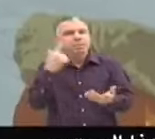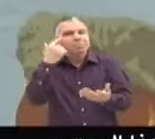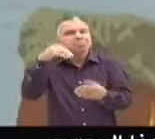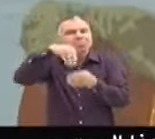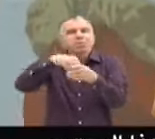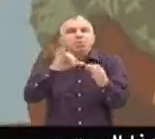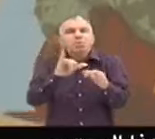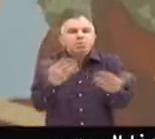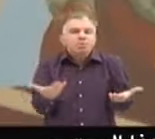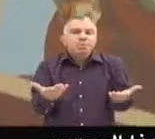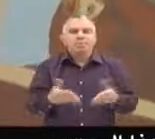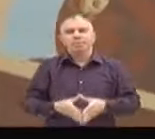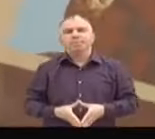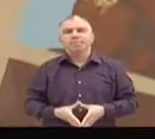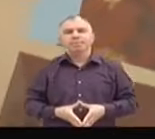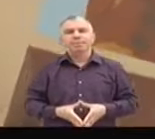apporter dans cette société.